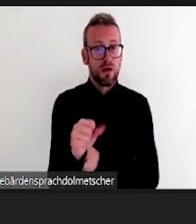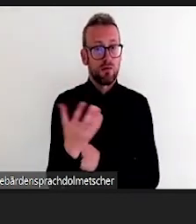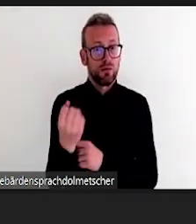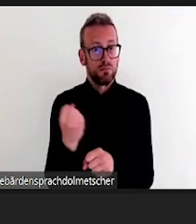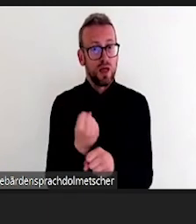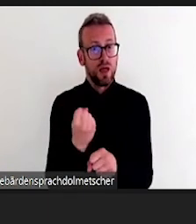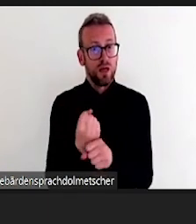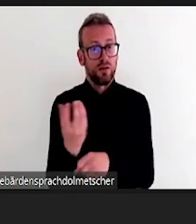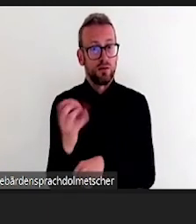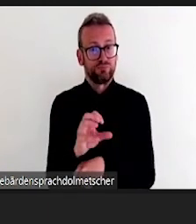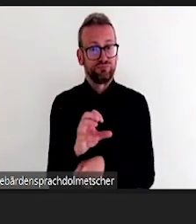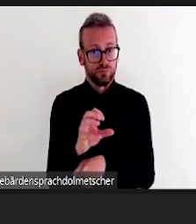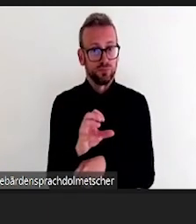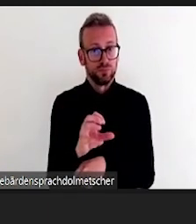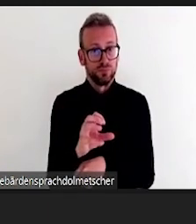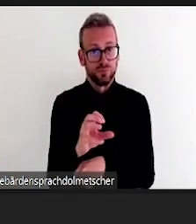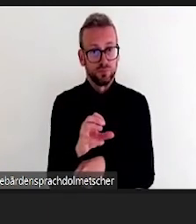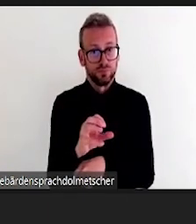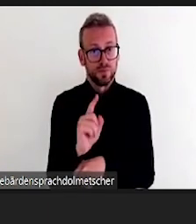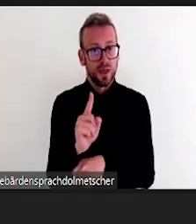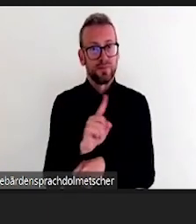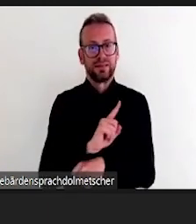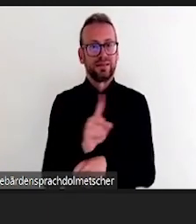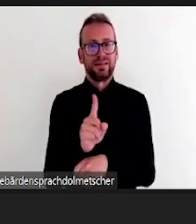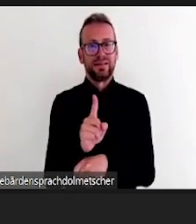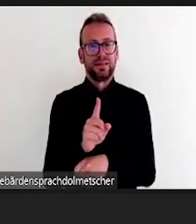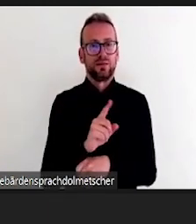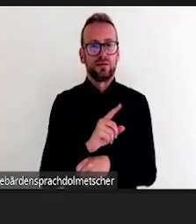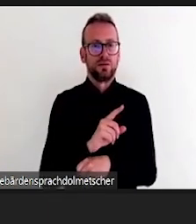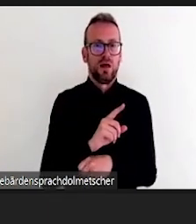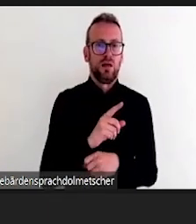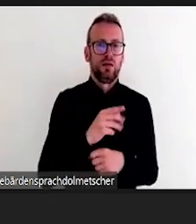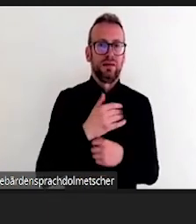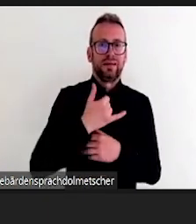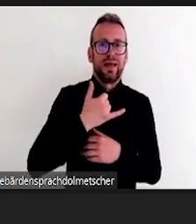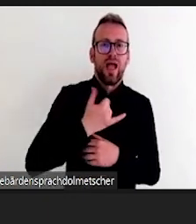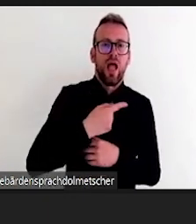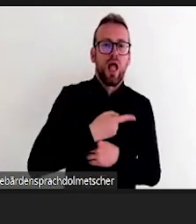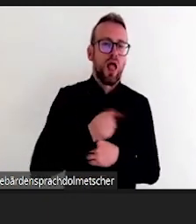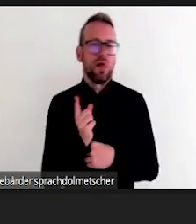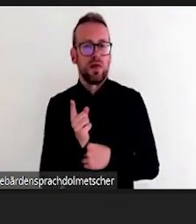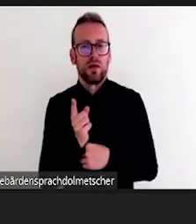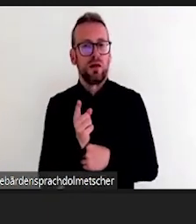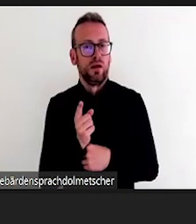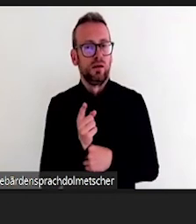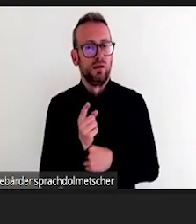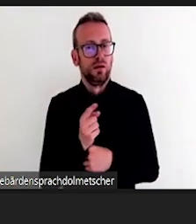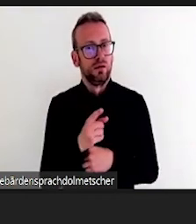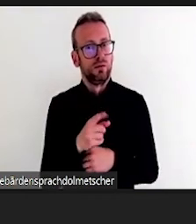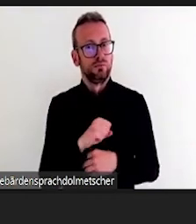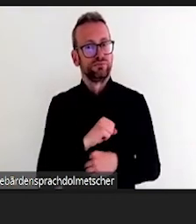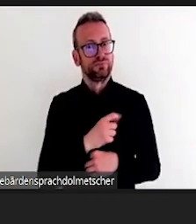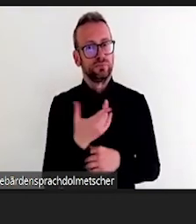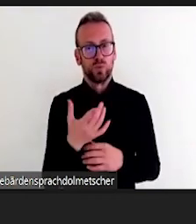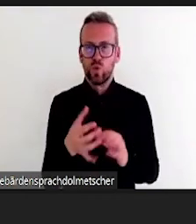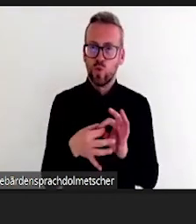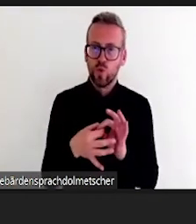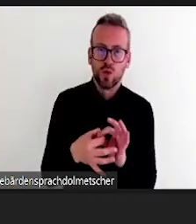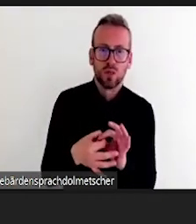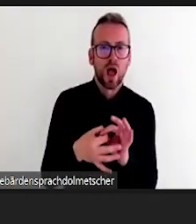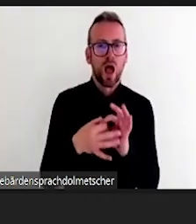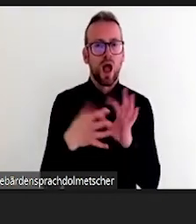von Handicaps. Das ist halt immer irgendwie so. Aber es können Medien sein, die man zur Auswahl stellen kann, um sowas zu machen.